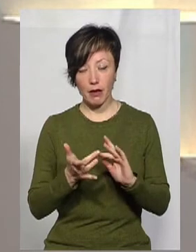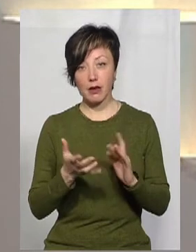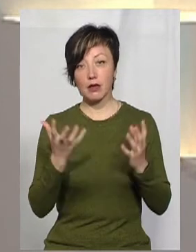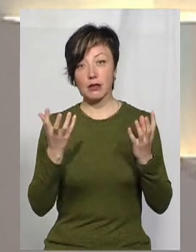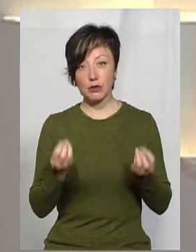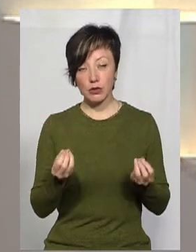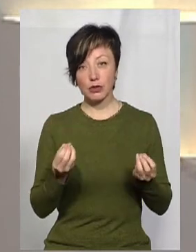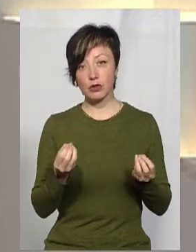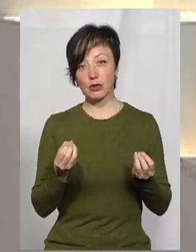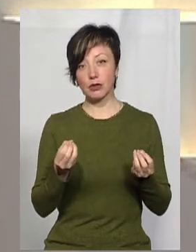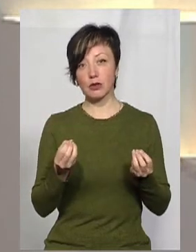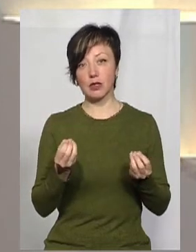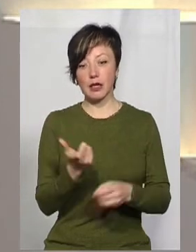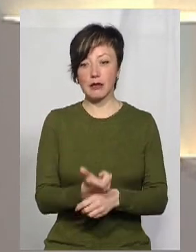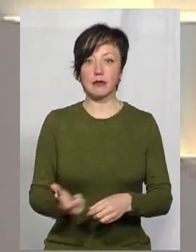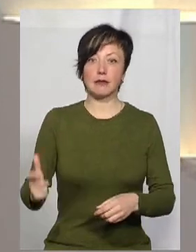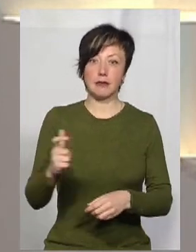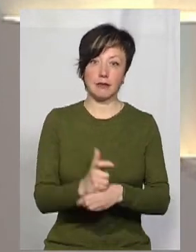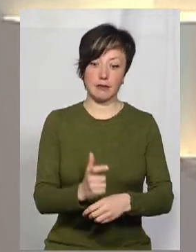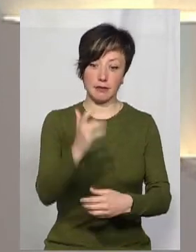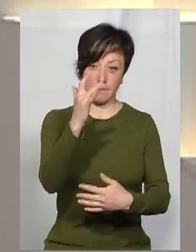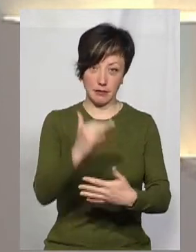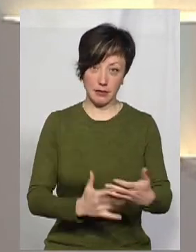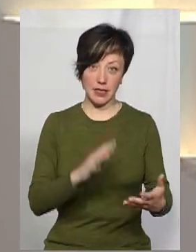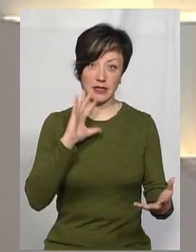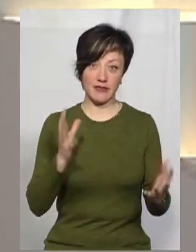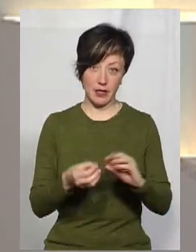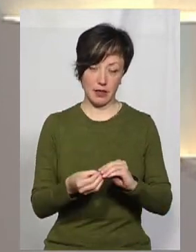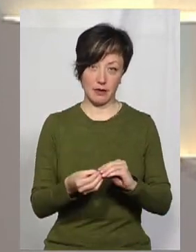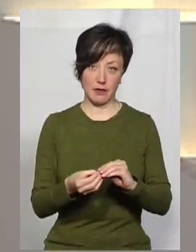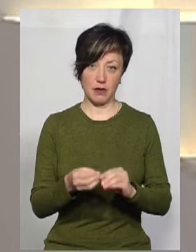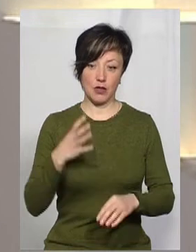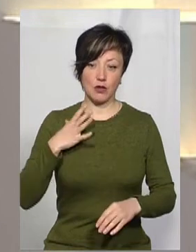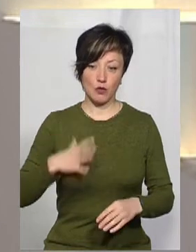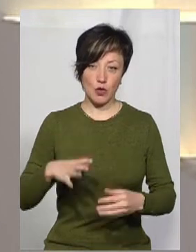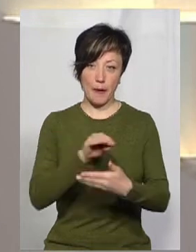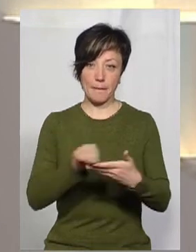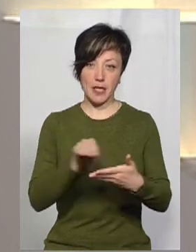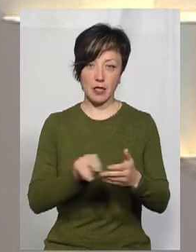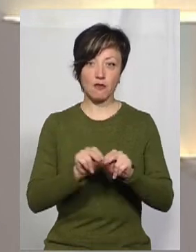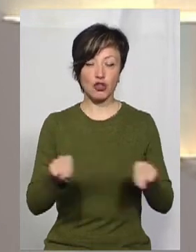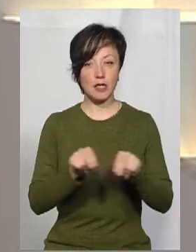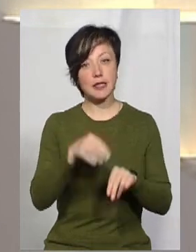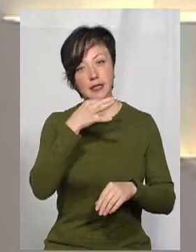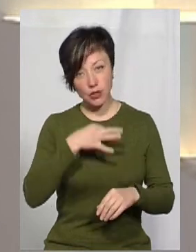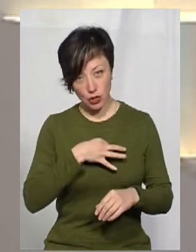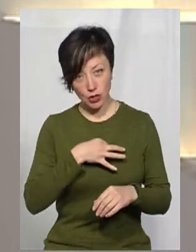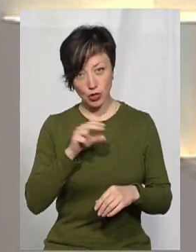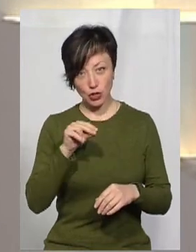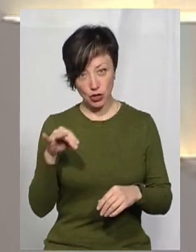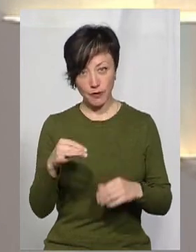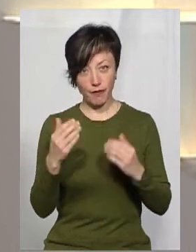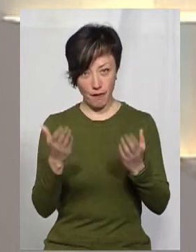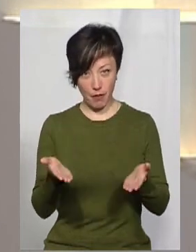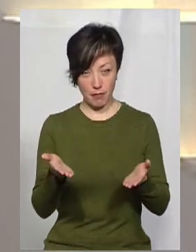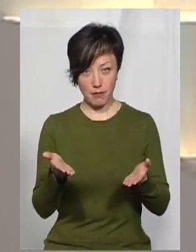зауважив оту надмірну кількість звітів, які змушені писати вчителі. Скажіть, пані Ельміру, чи